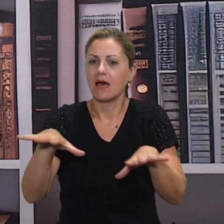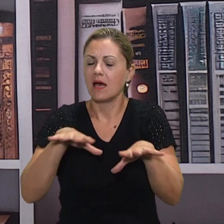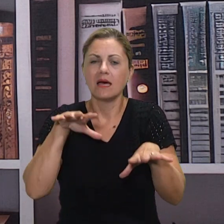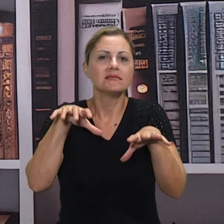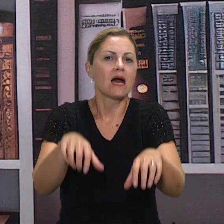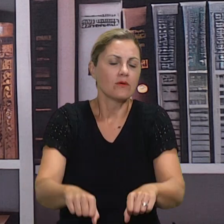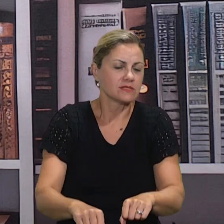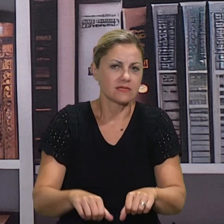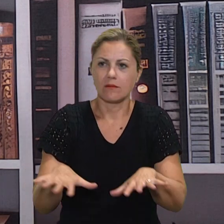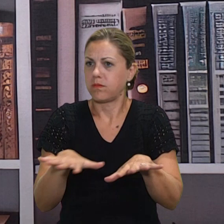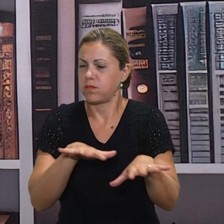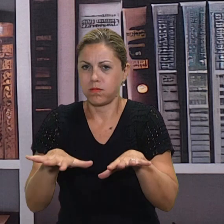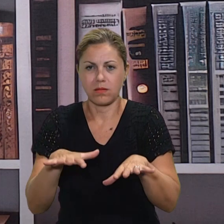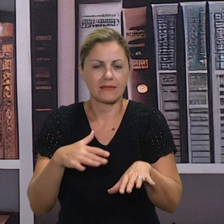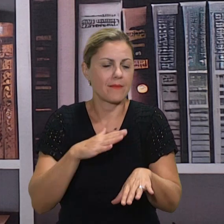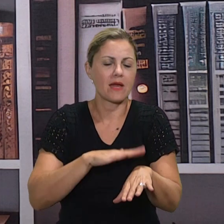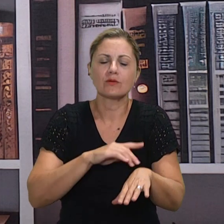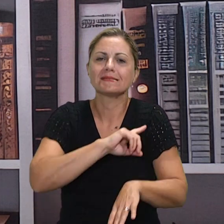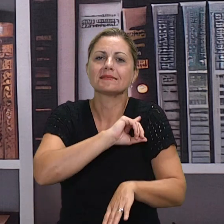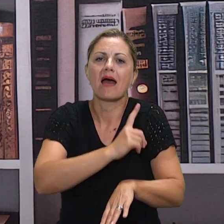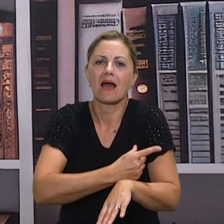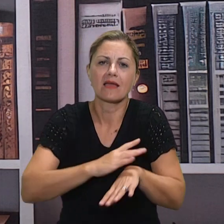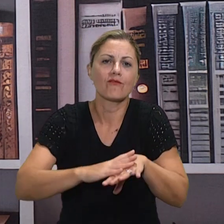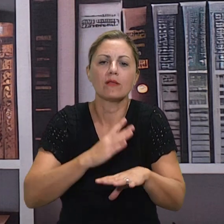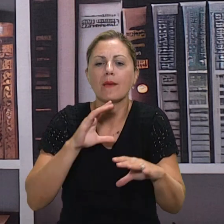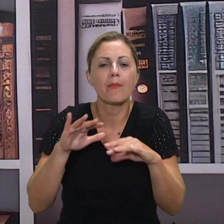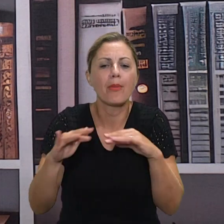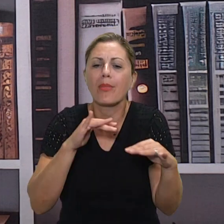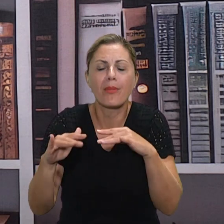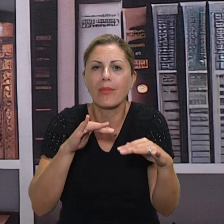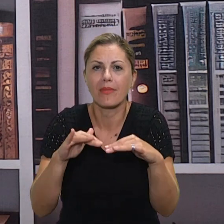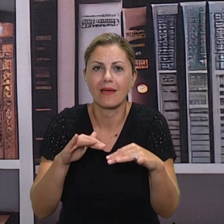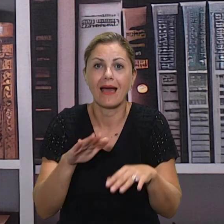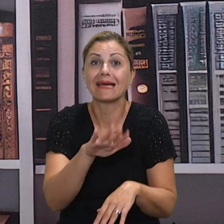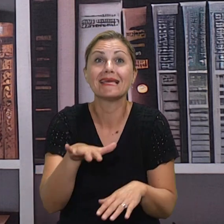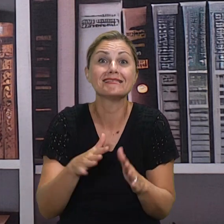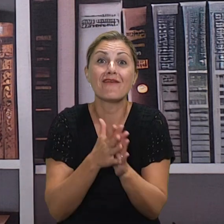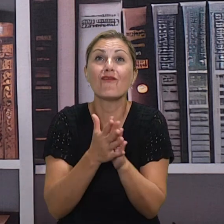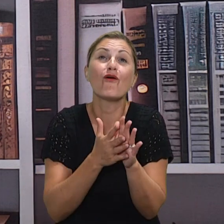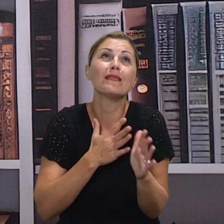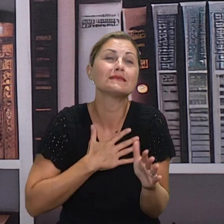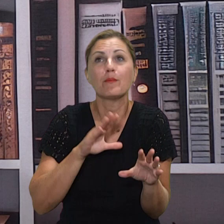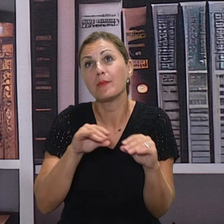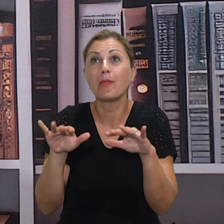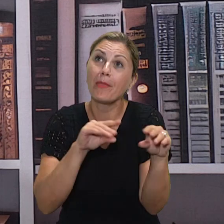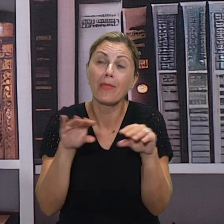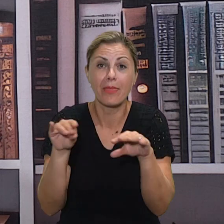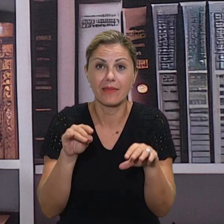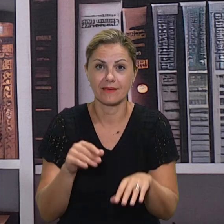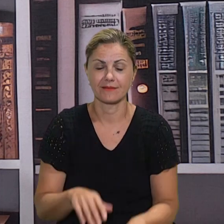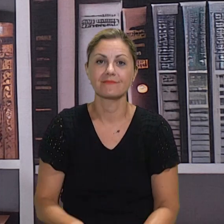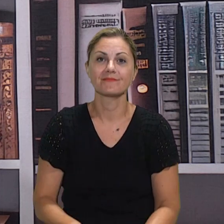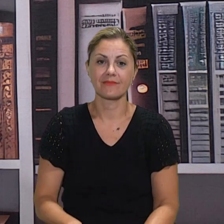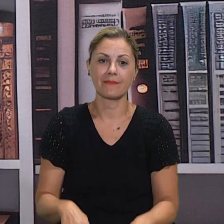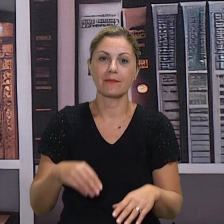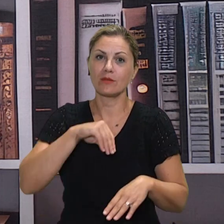dolaziju kasne sate kući ovisno njihovim poslovima, a djeca bi tijela samo pričati i djeca bi tijela nekakve